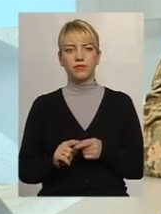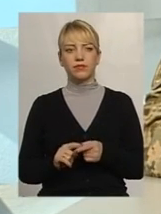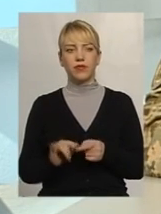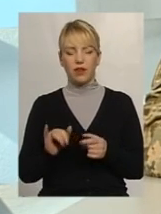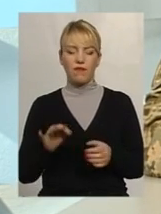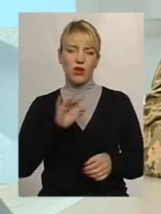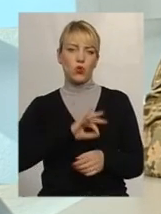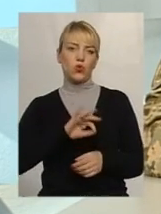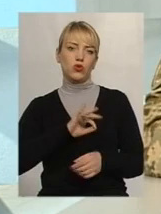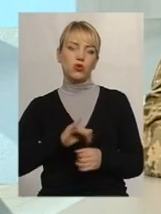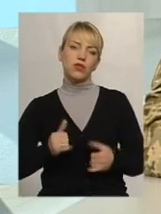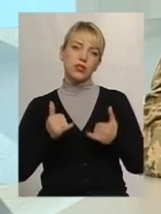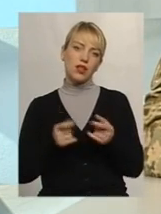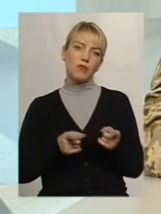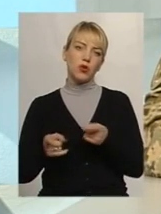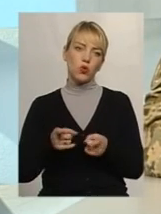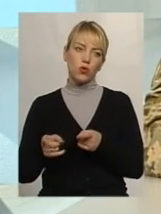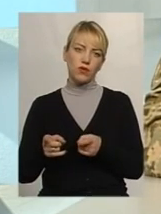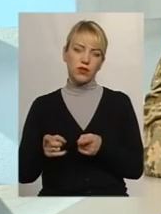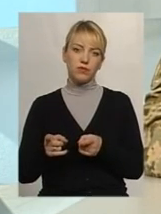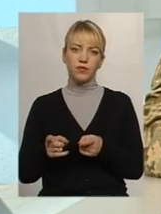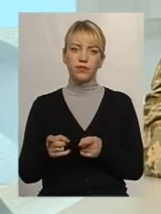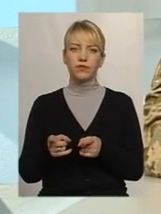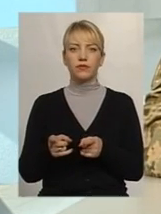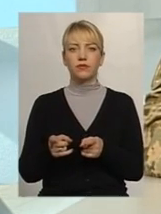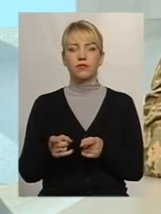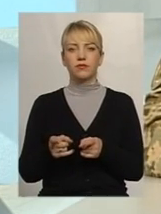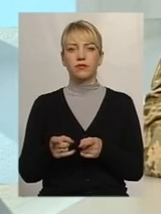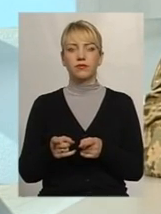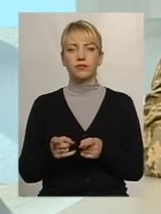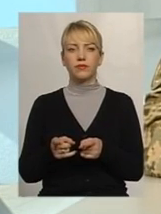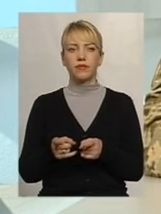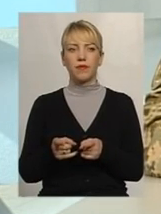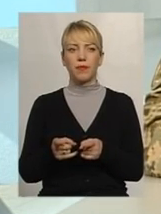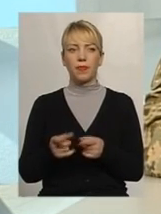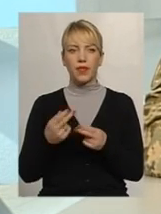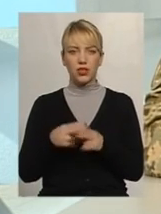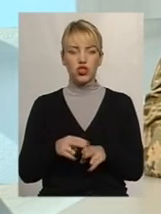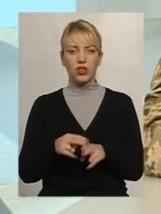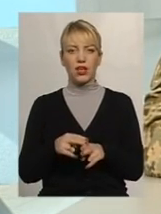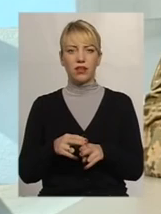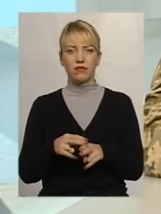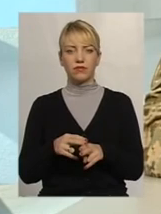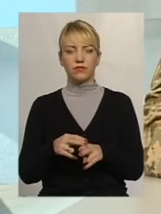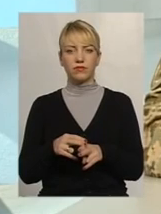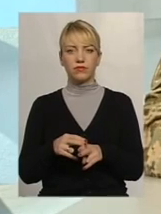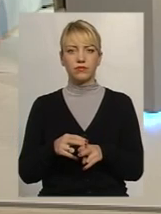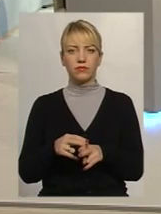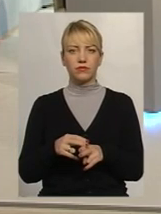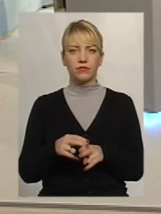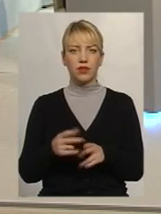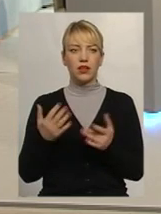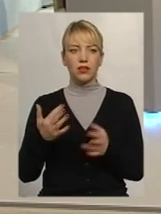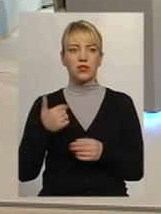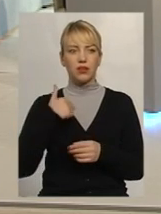використовувалися саме для підготовки інженерів. І наскільки